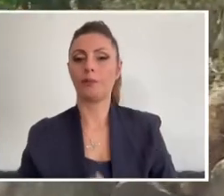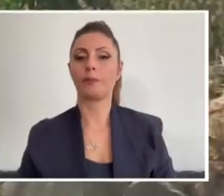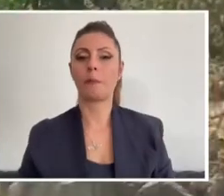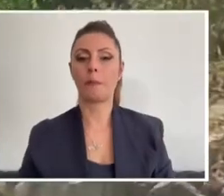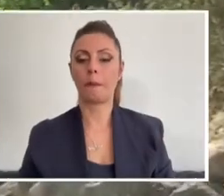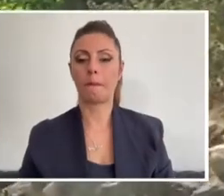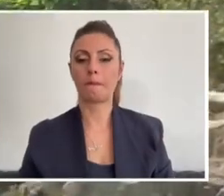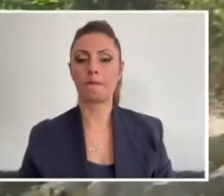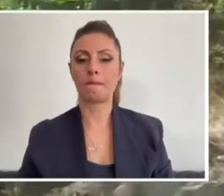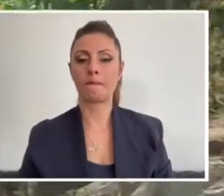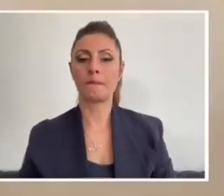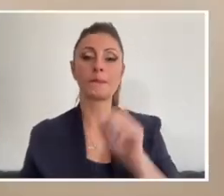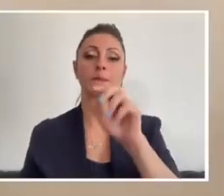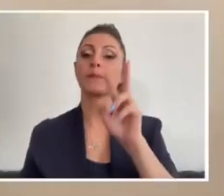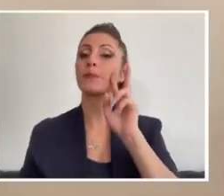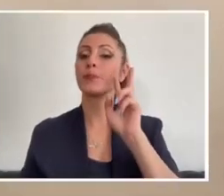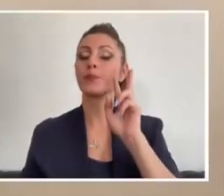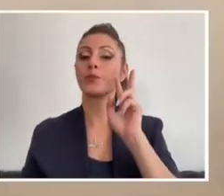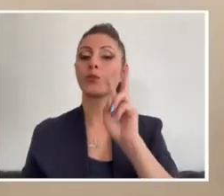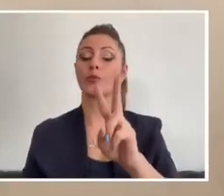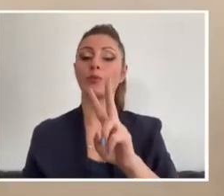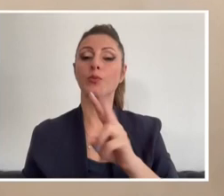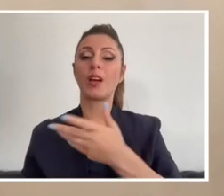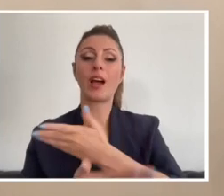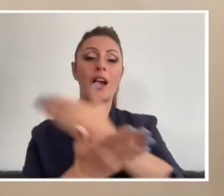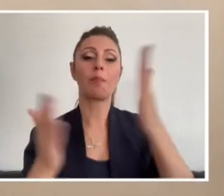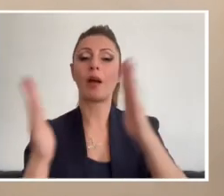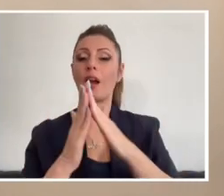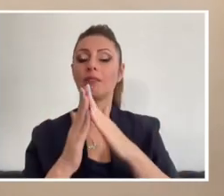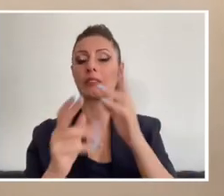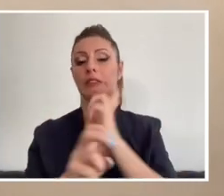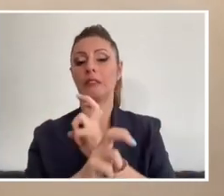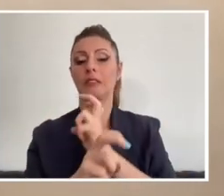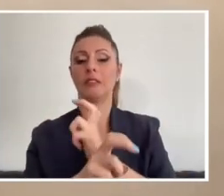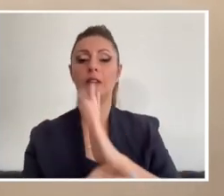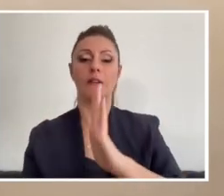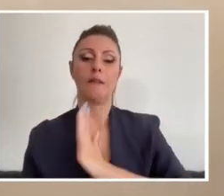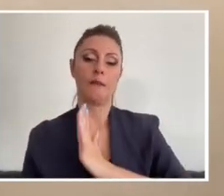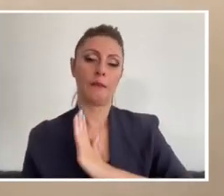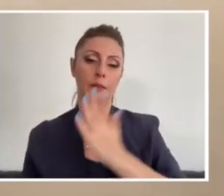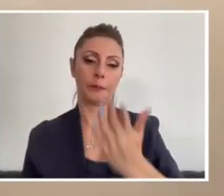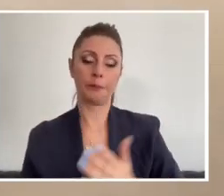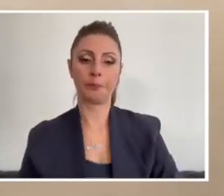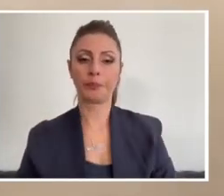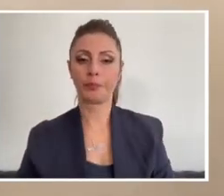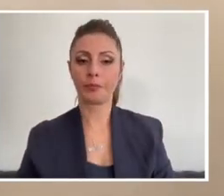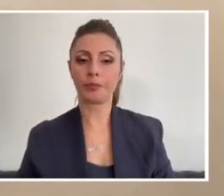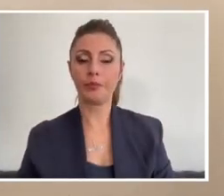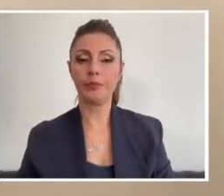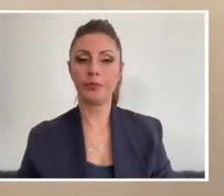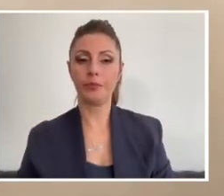işte burada gördüğünüz yüzlerce hale tehdit altına girecek. Belki alevlere teslim olacak. Bu nedenle de